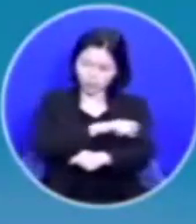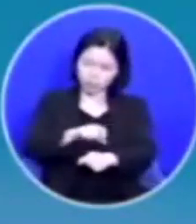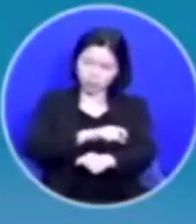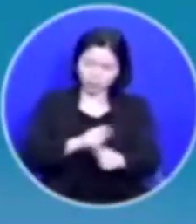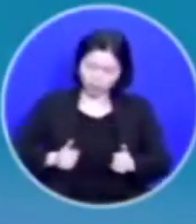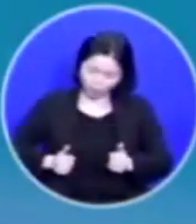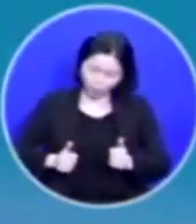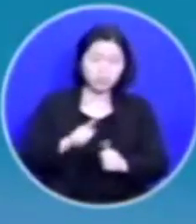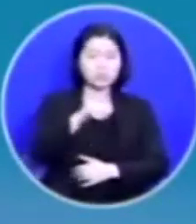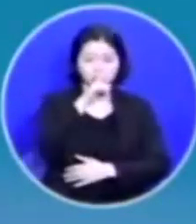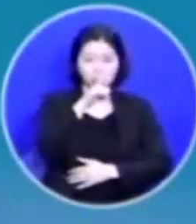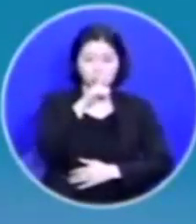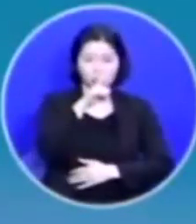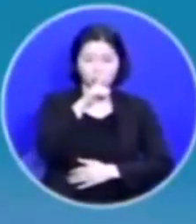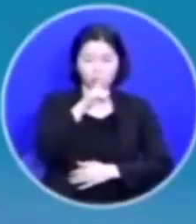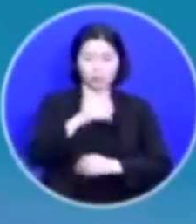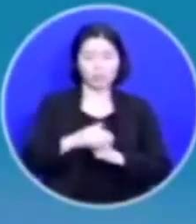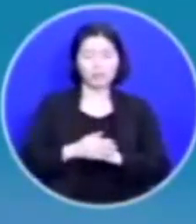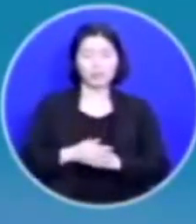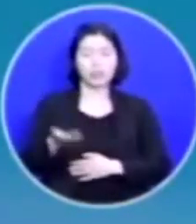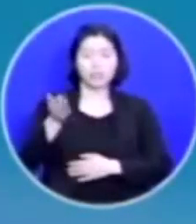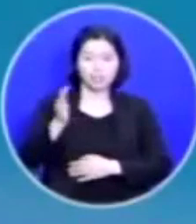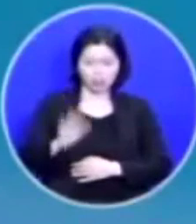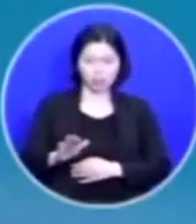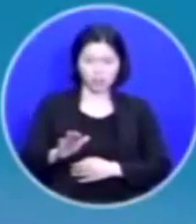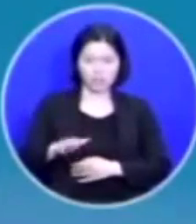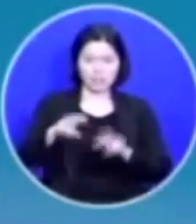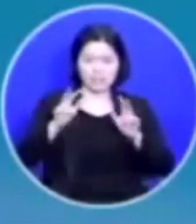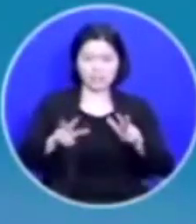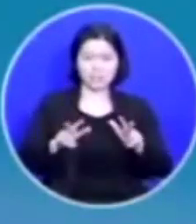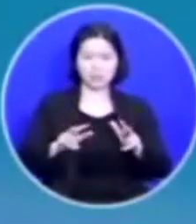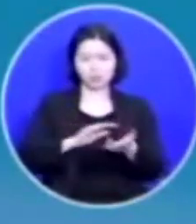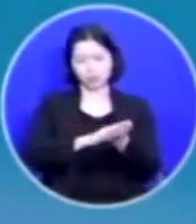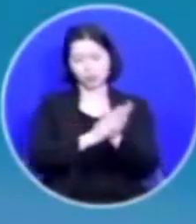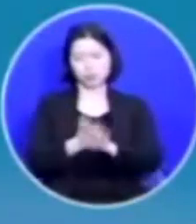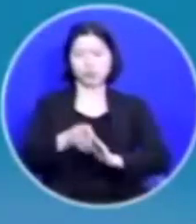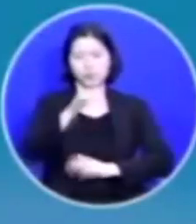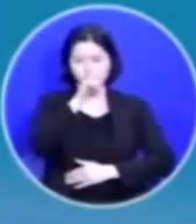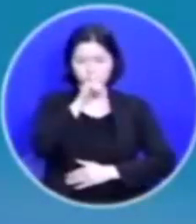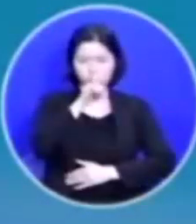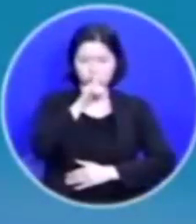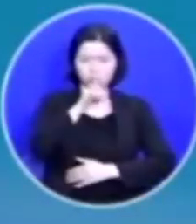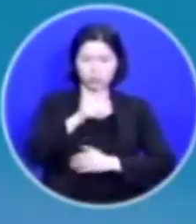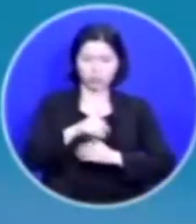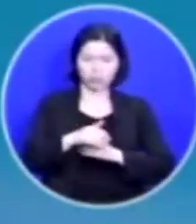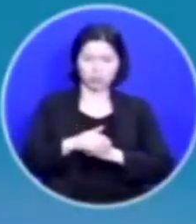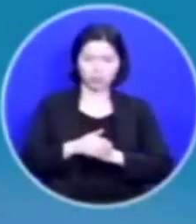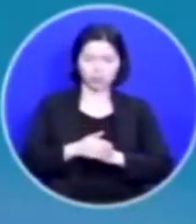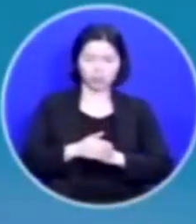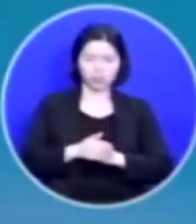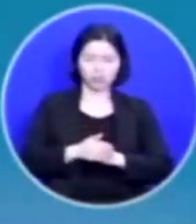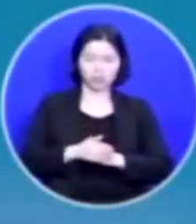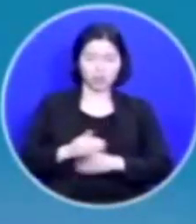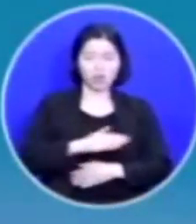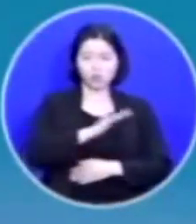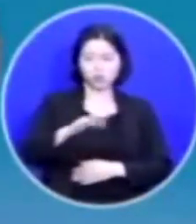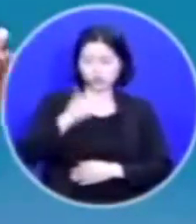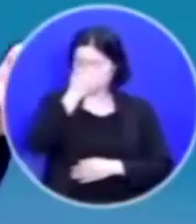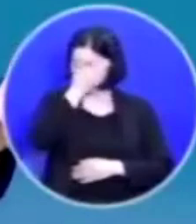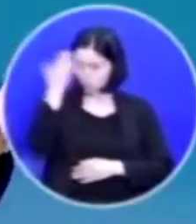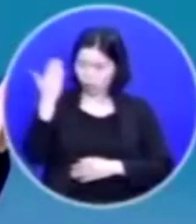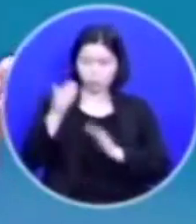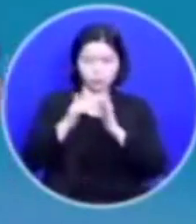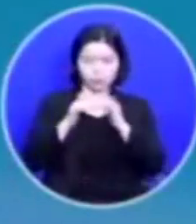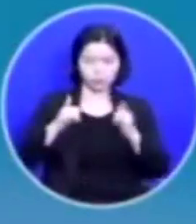열심이 있었기 때문에 그런데 지금은 변했습니다 시대가 우리 젊은이들